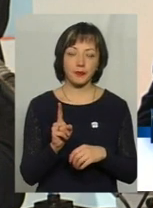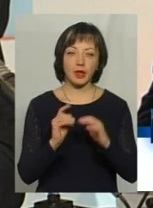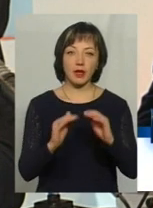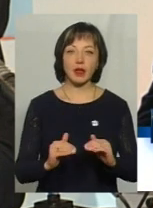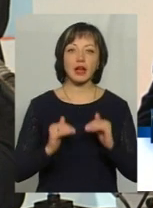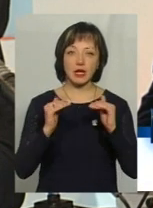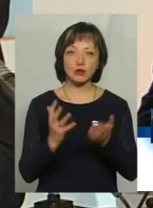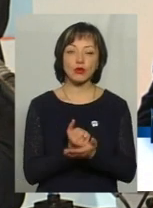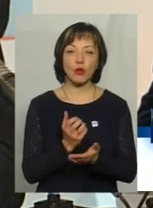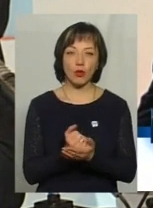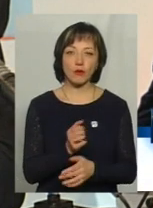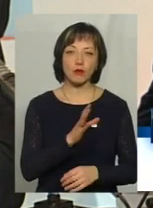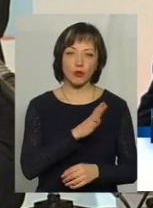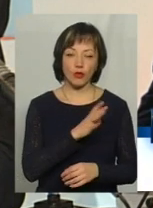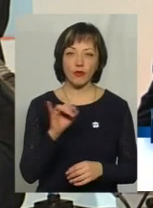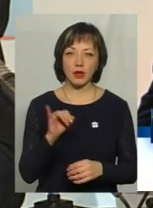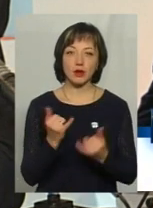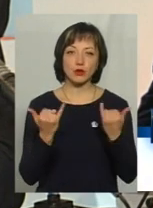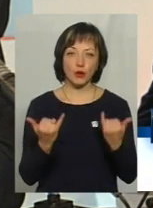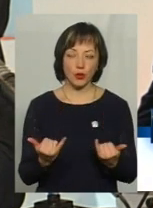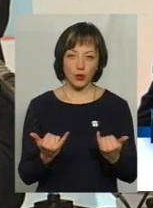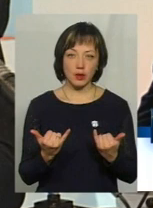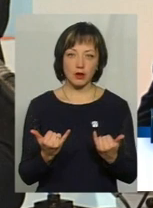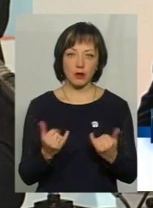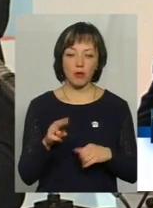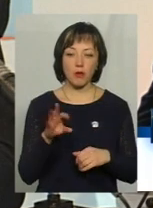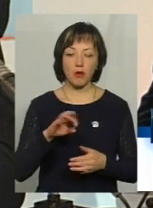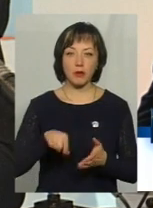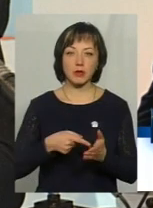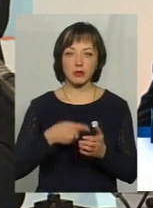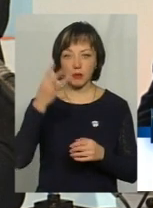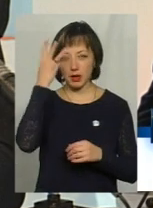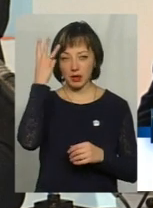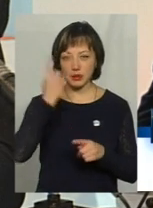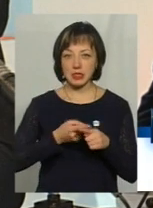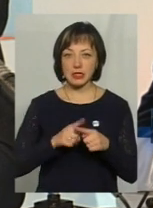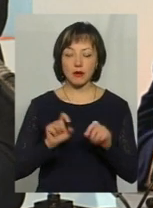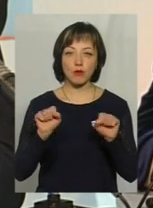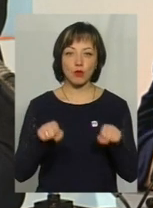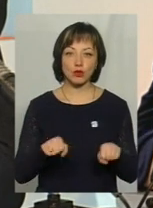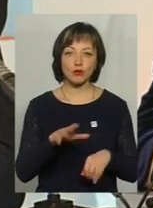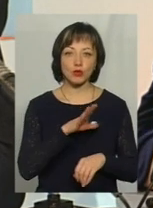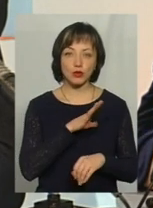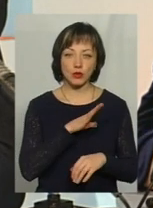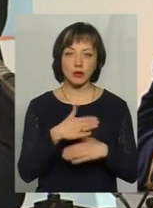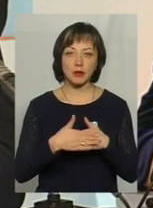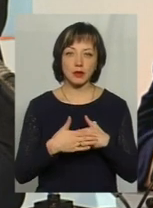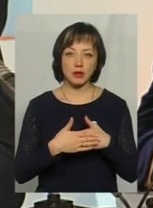доходів все-таки відбувся. І сьогодні по місту Хмельницькому це може складати